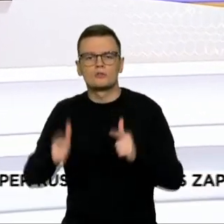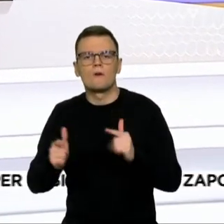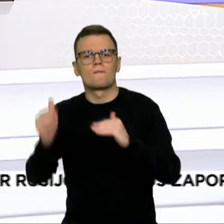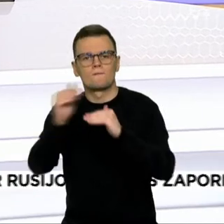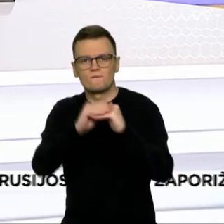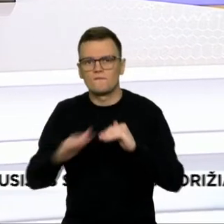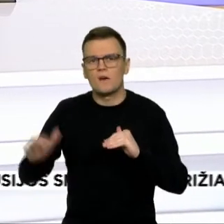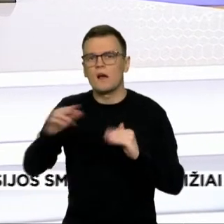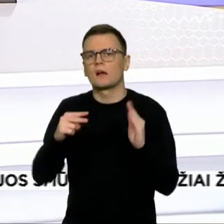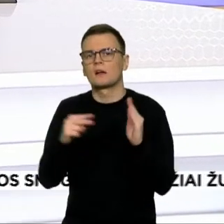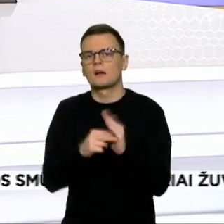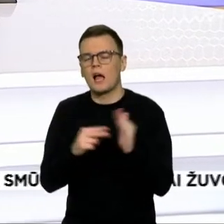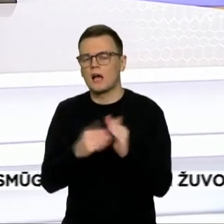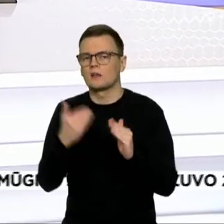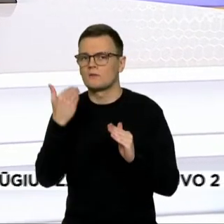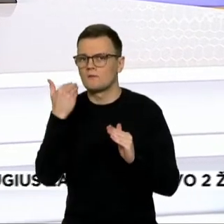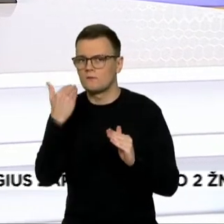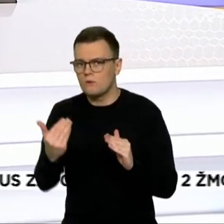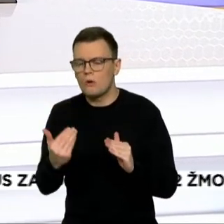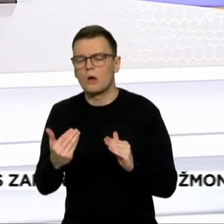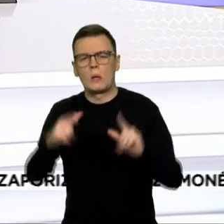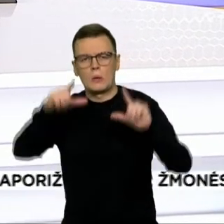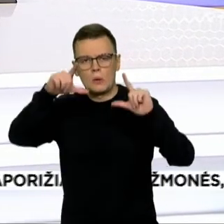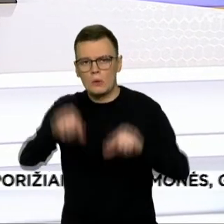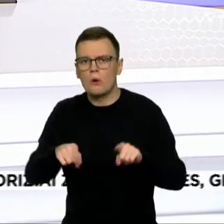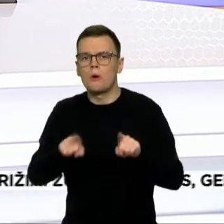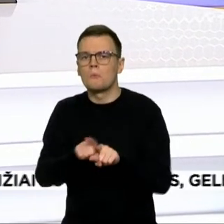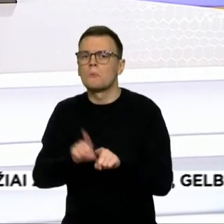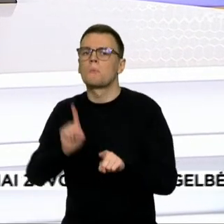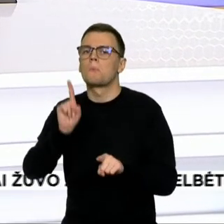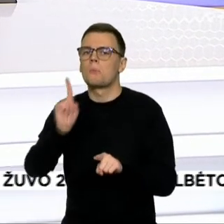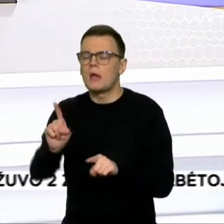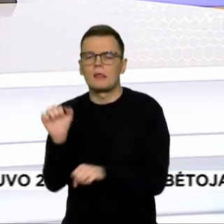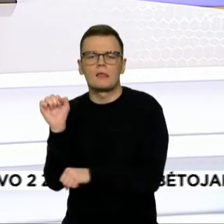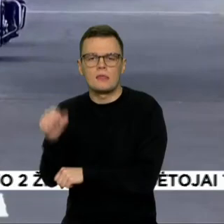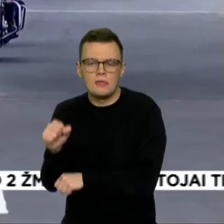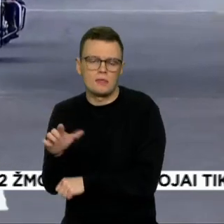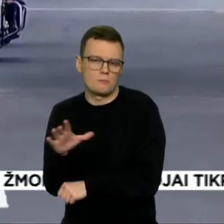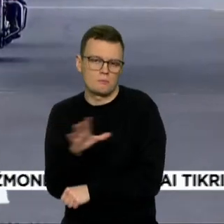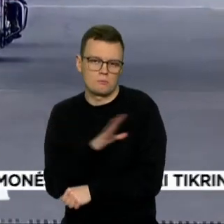bet Vašingtono partneriai prašymus ignoravo. Iš Vašingtono pranešo Augustiną Šemelis.